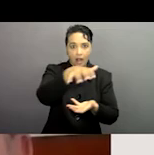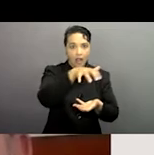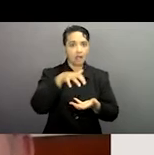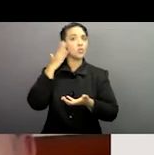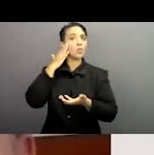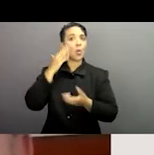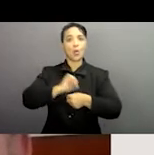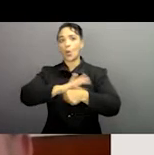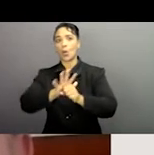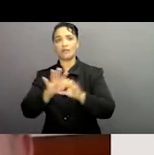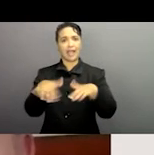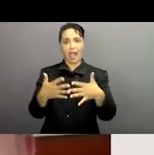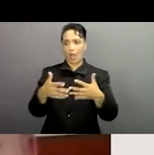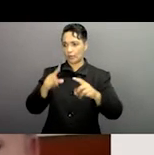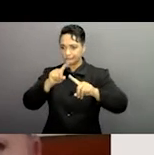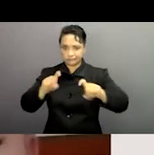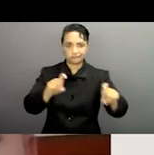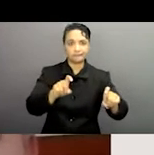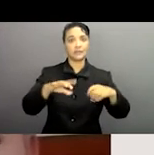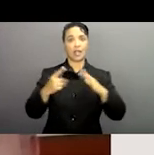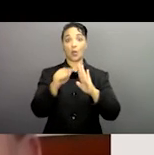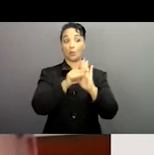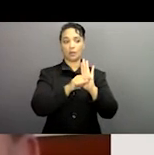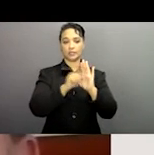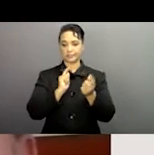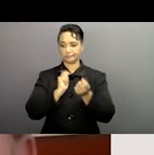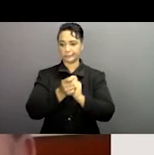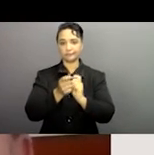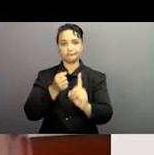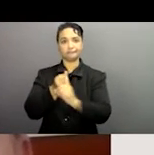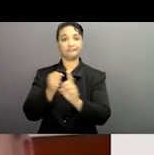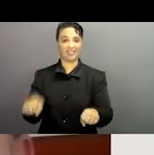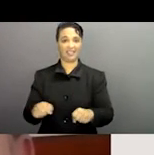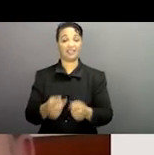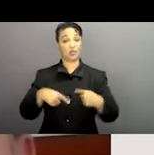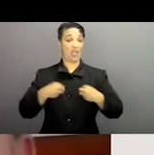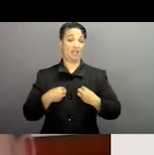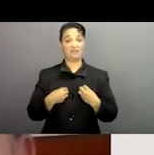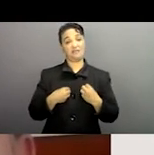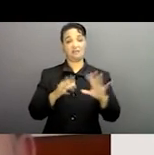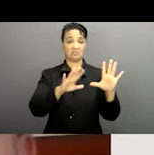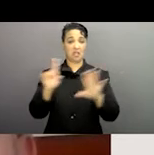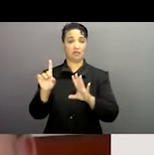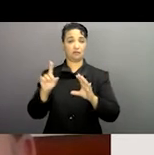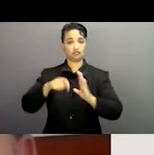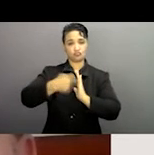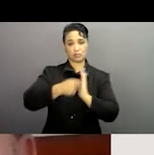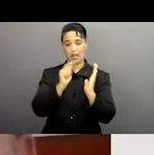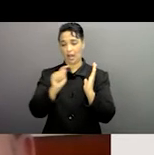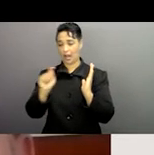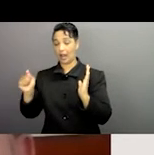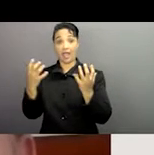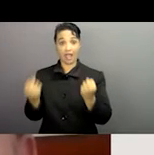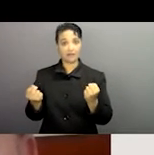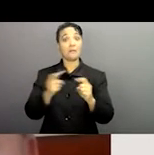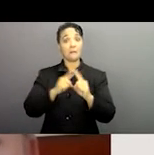est en train d'avoir lieu lors de COVID-19, ce qui pourrait être fait pour faire la différence. Et là, ces onze projets sont en train d'élaborer et de